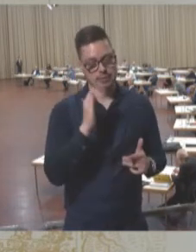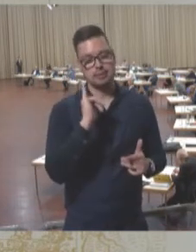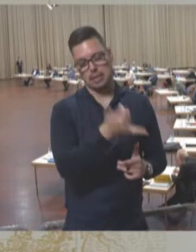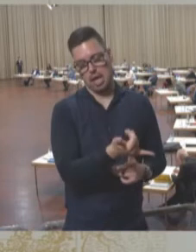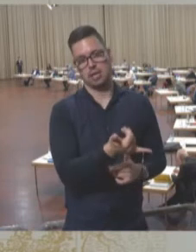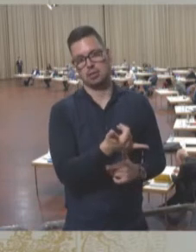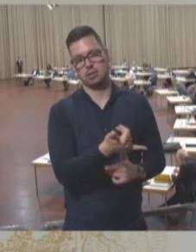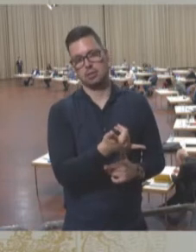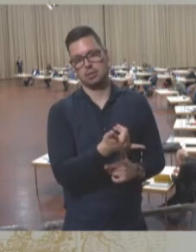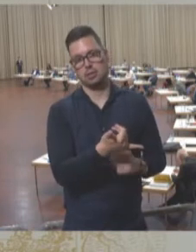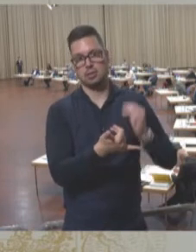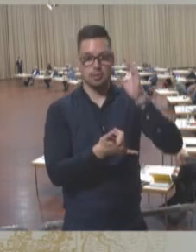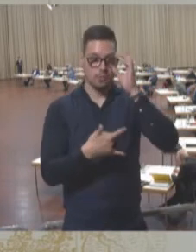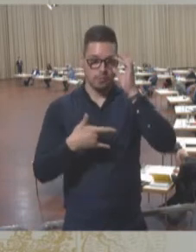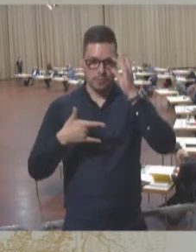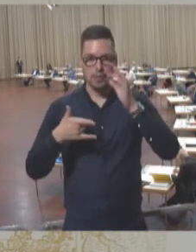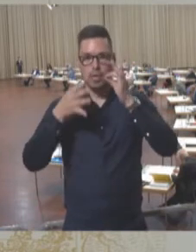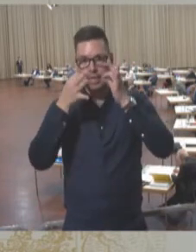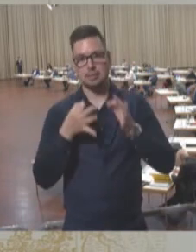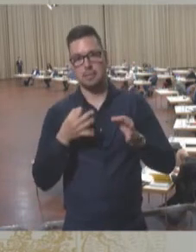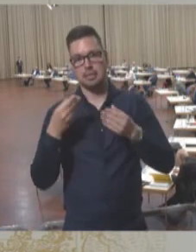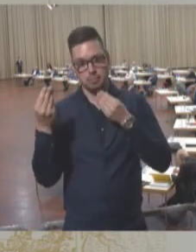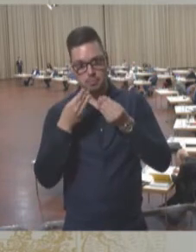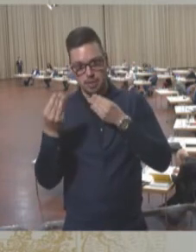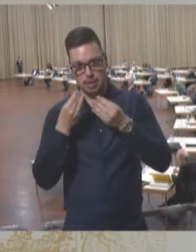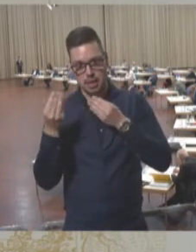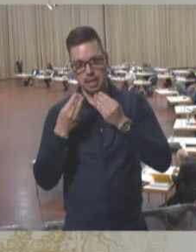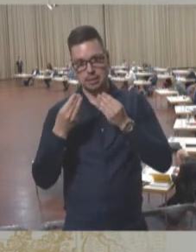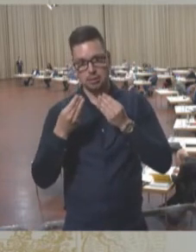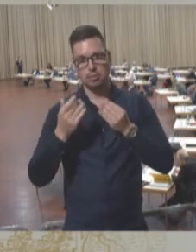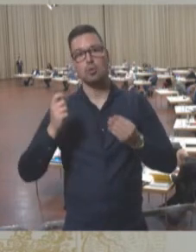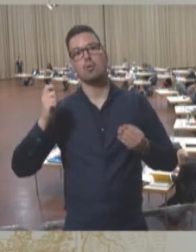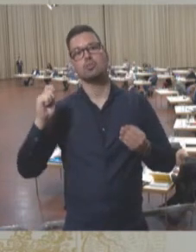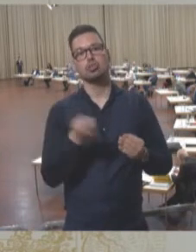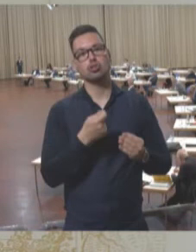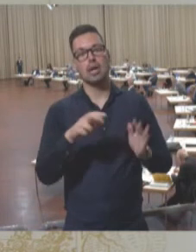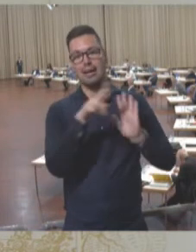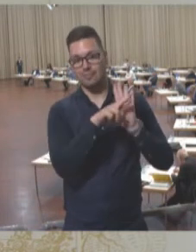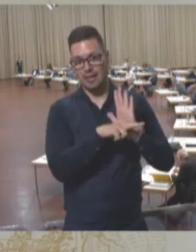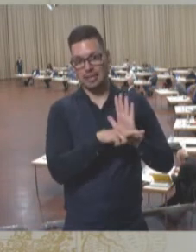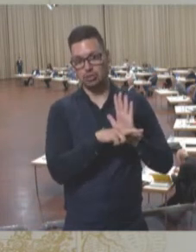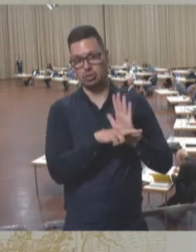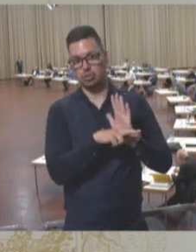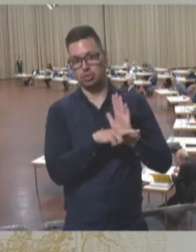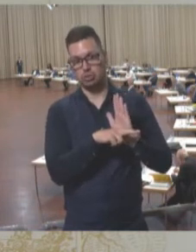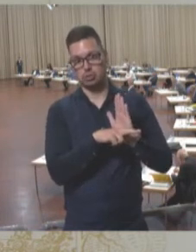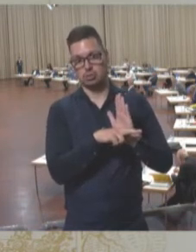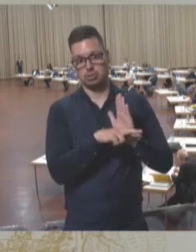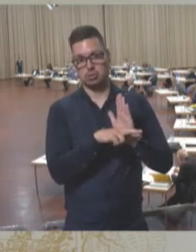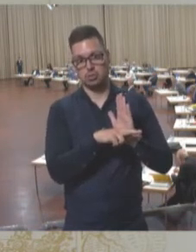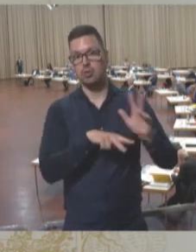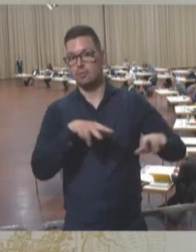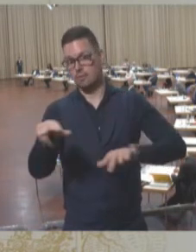Verfassungsexperten beraten, ob der Staat über strafrechtliche Instrumentarien parteiinterne